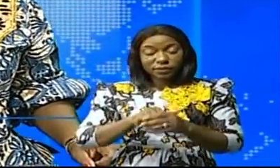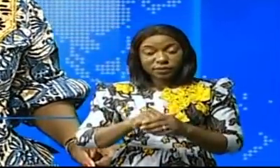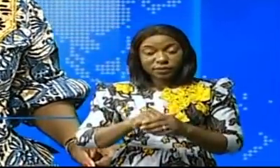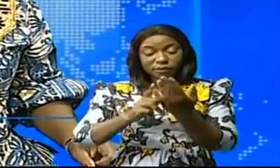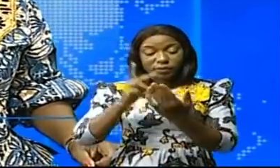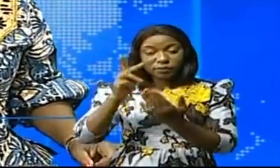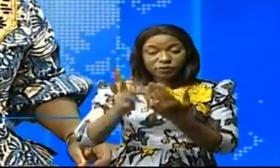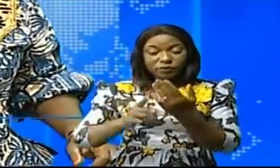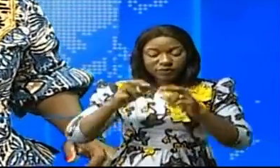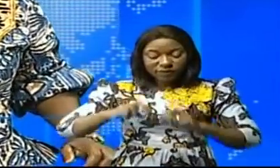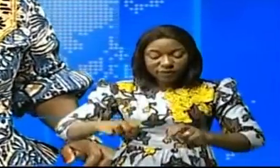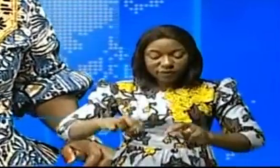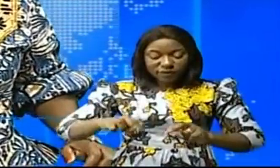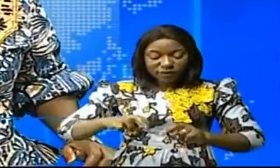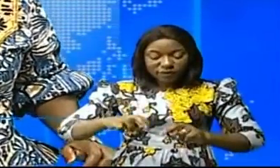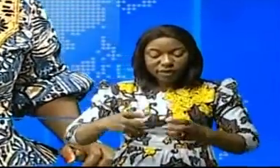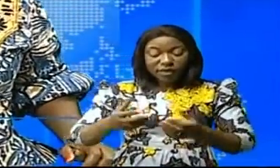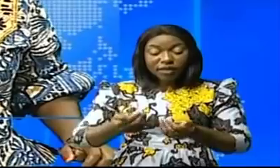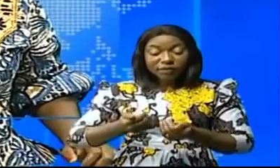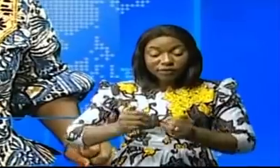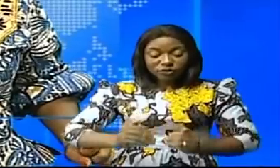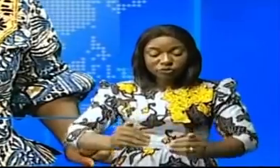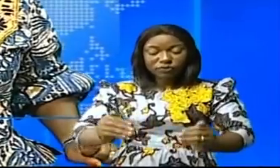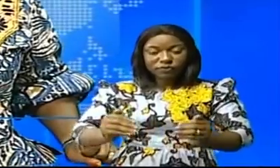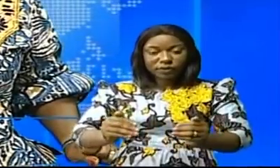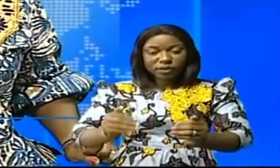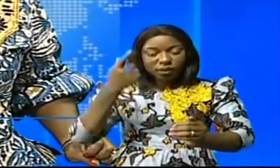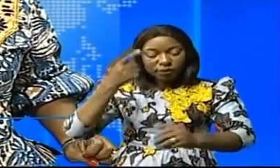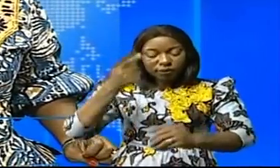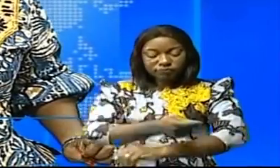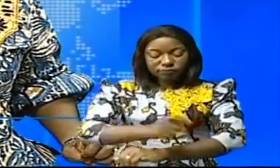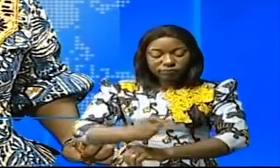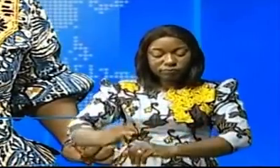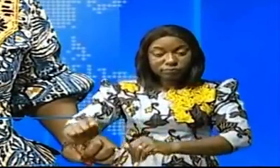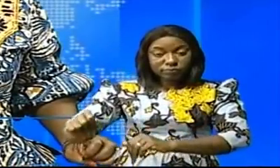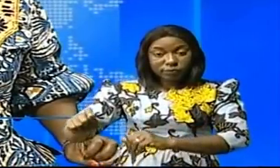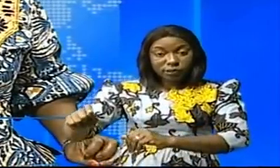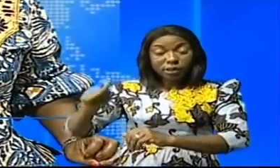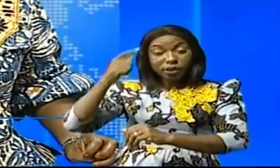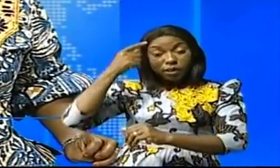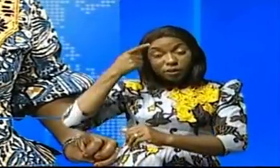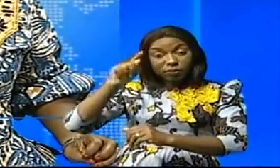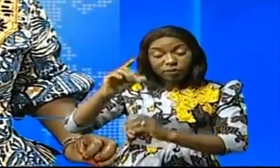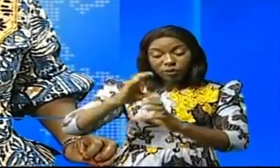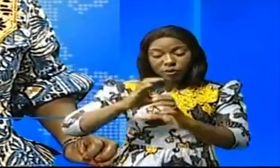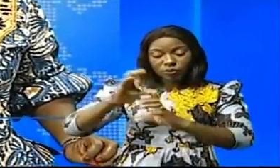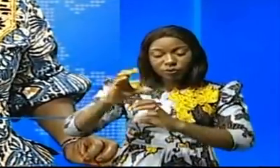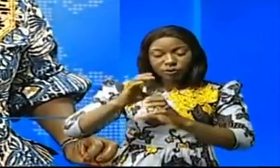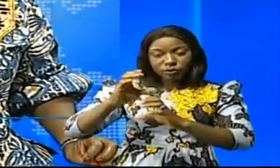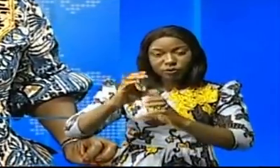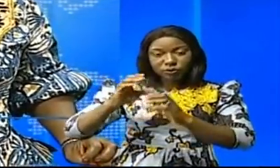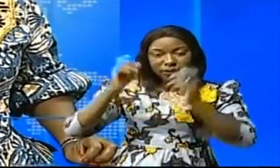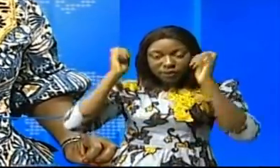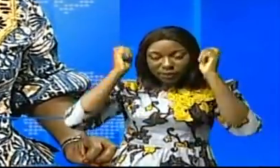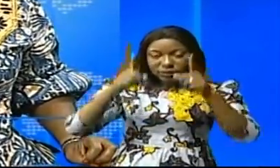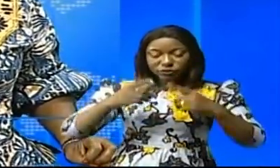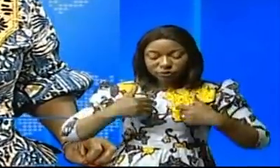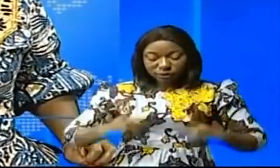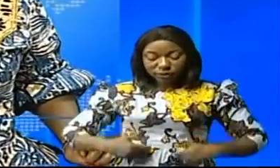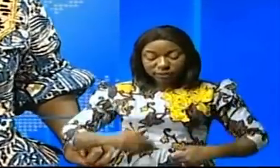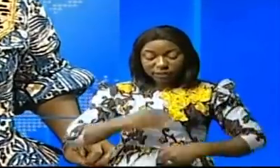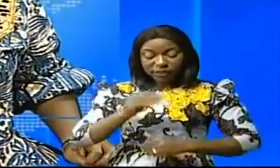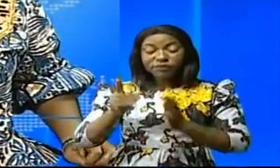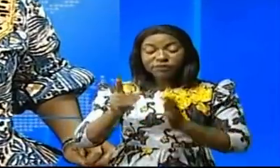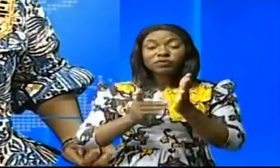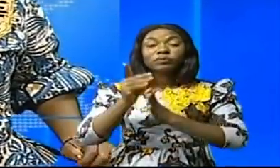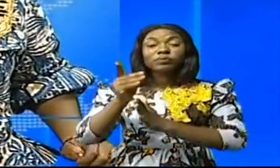projet vérifié avant de faire suivre, le cabinet conseil spécialisé en communication, éducation, santé et développement,